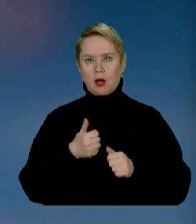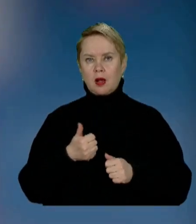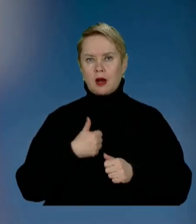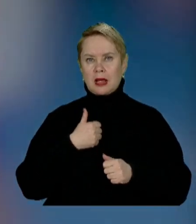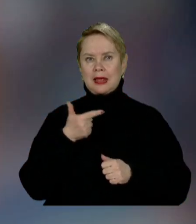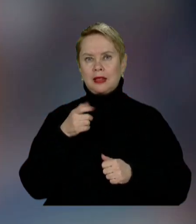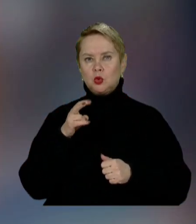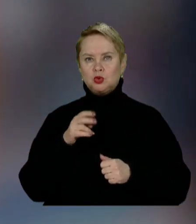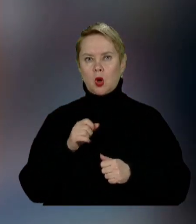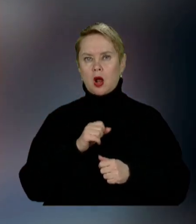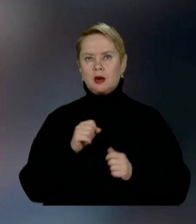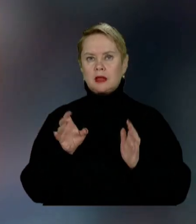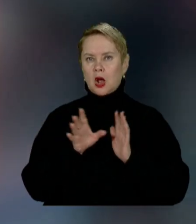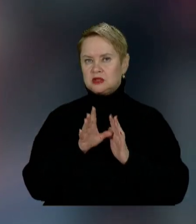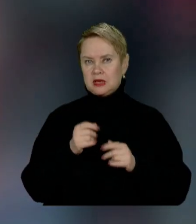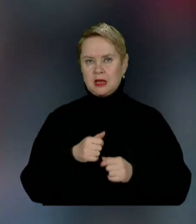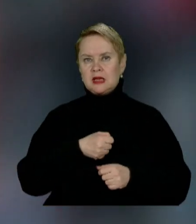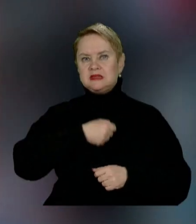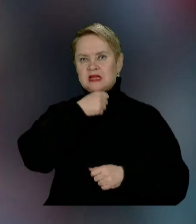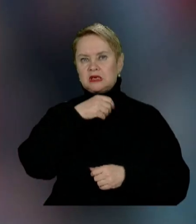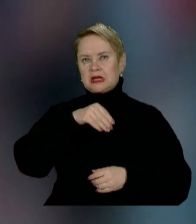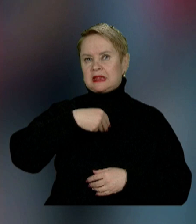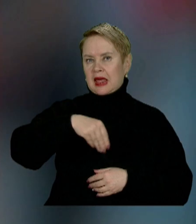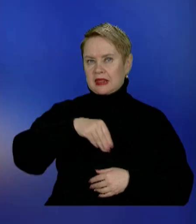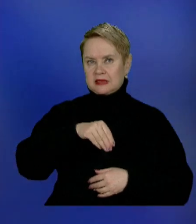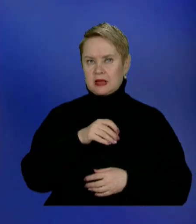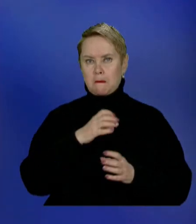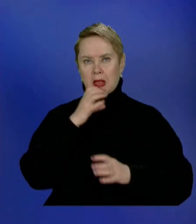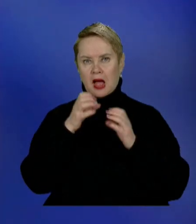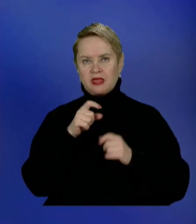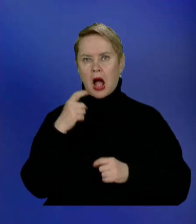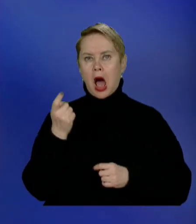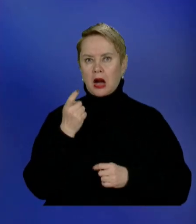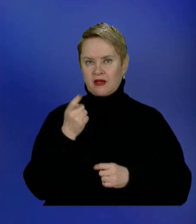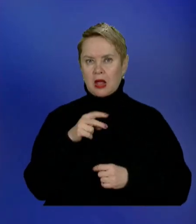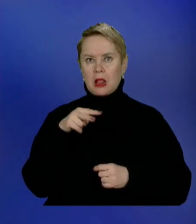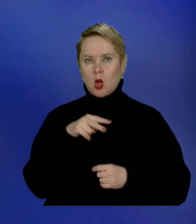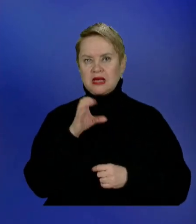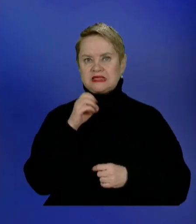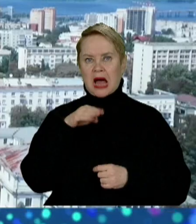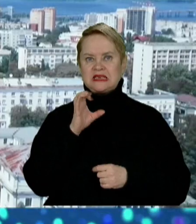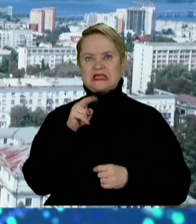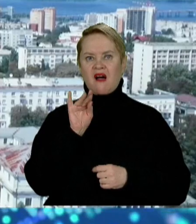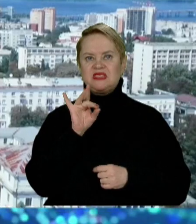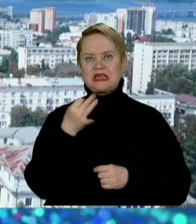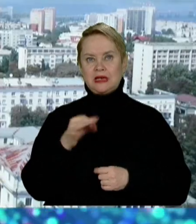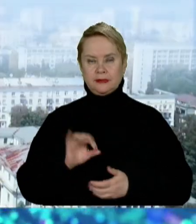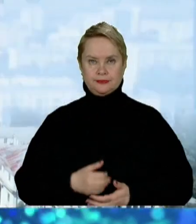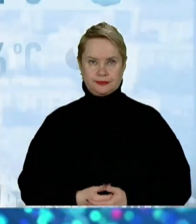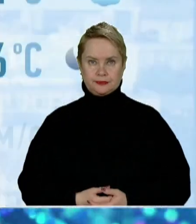книги Гіннеса «Найстарший діючий тенісист планети» Харків'янин Леонід Станіславський.